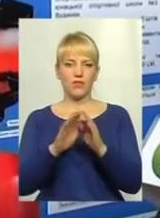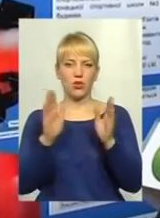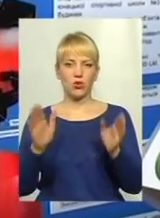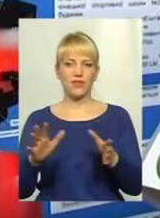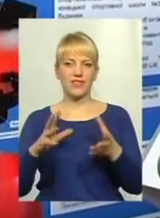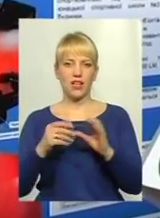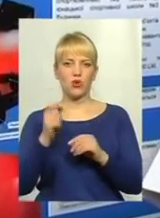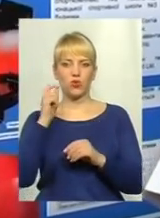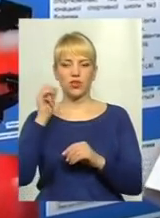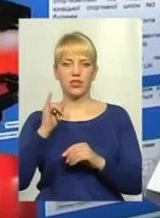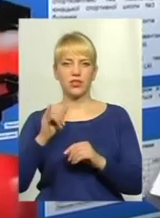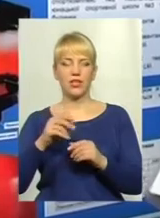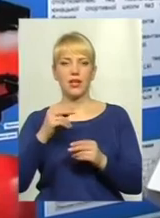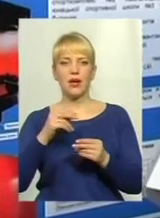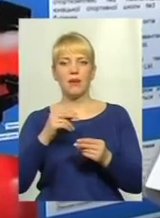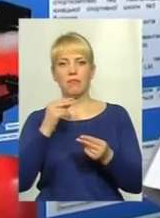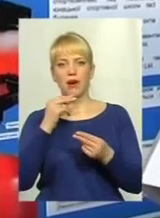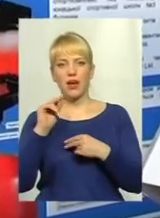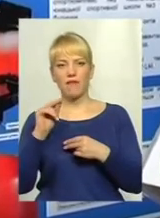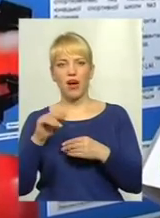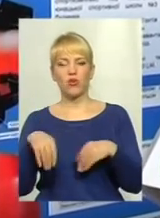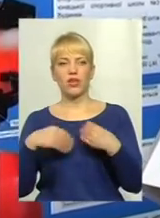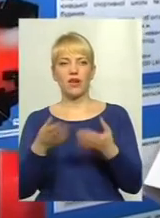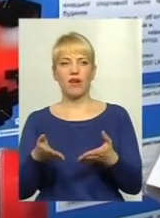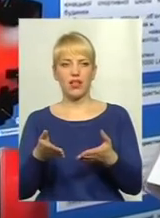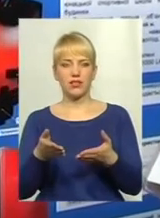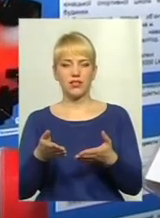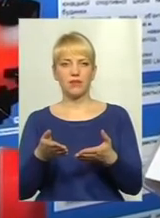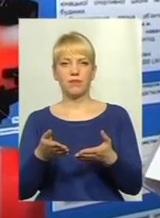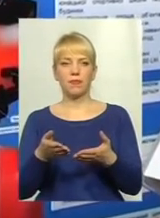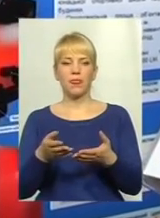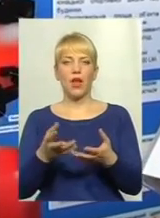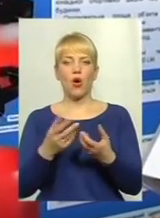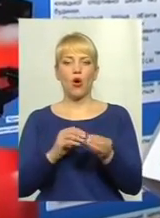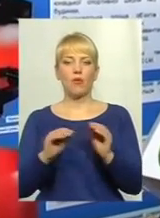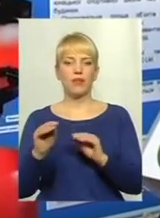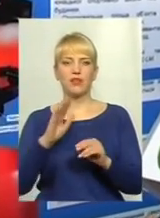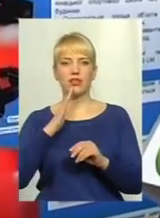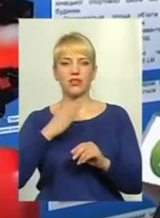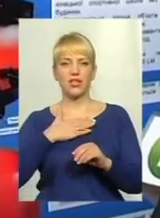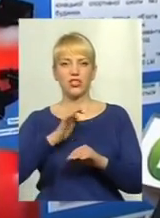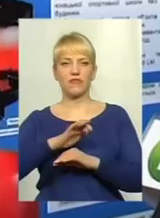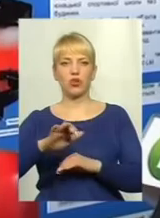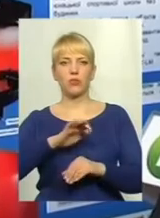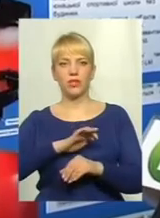Відповідно, перевага надавалася обладнанню наших виробників